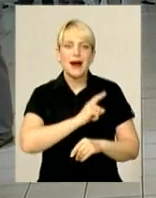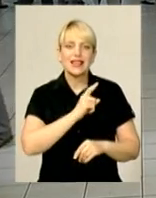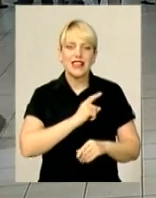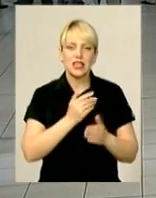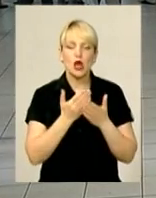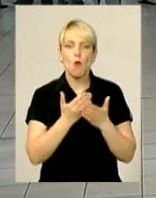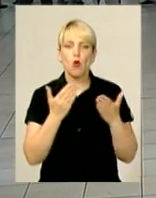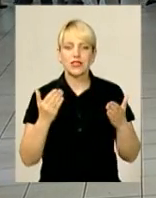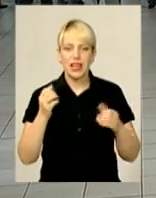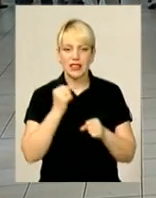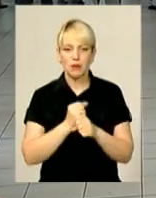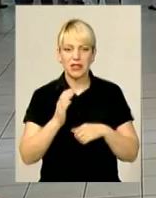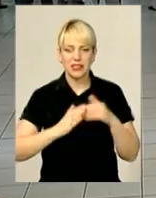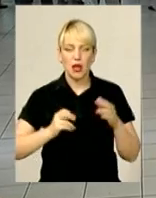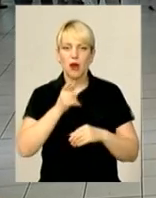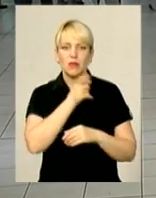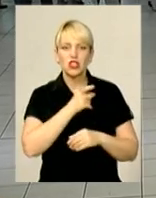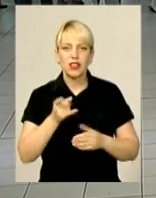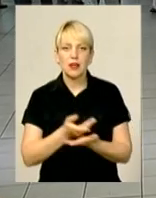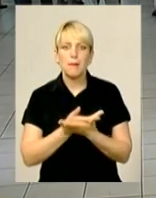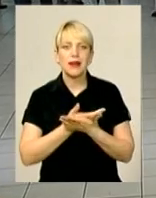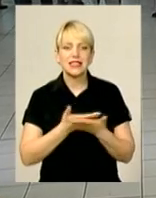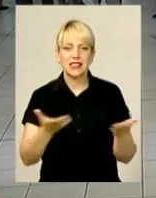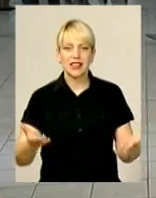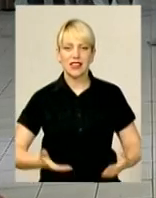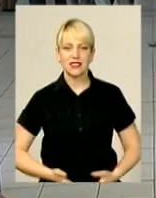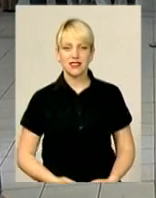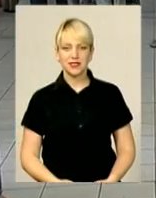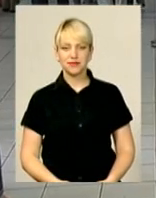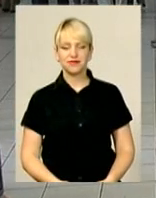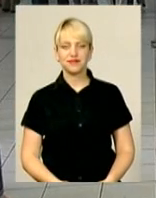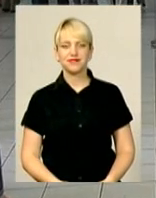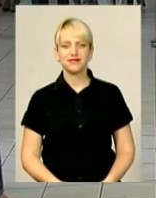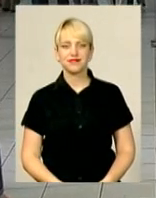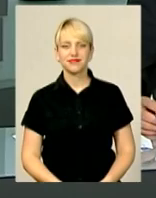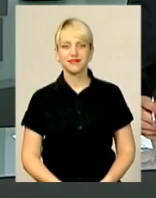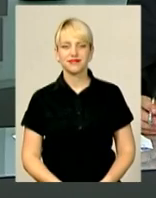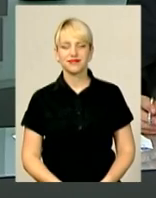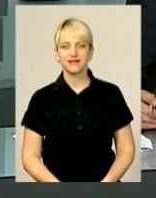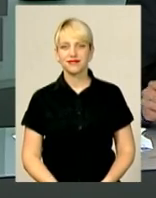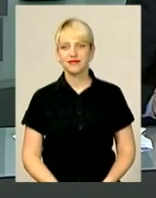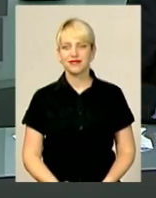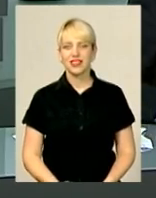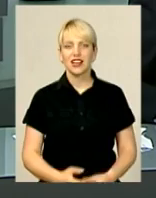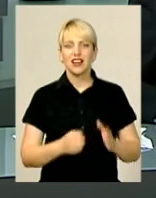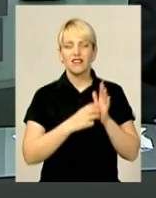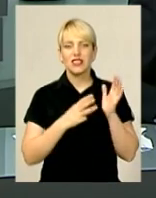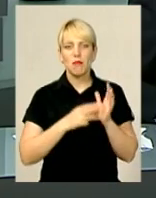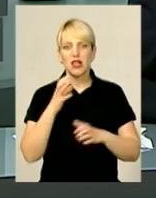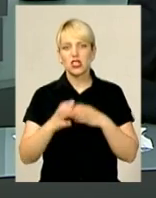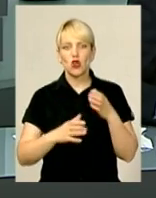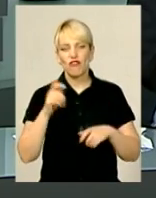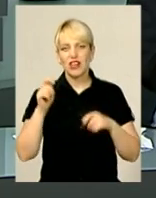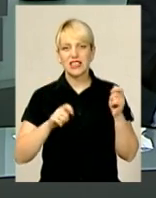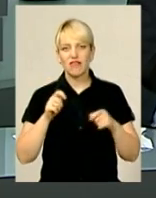під час презентацій. Світлана Русіна, Максим Захарченко, ЗМИДЖИБУЖА для інформаційного випуску. 18-й міжнародний